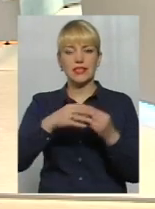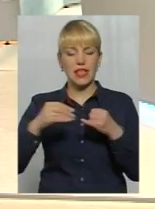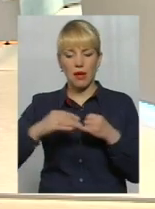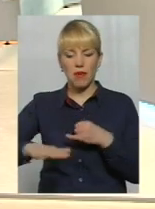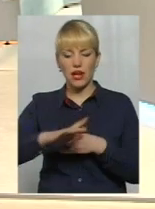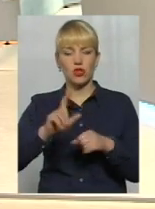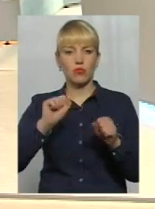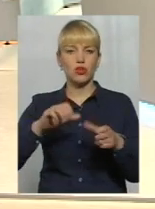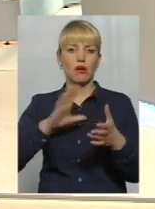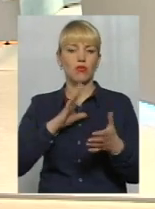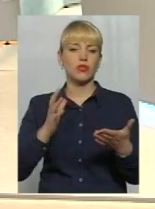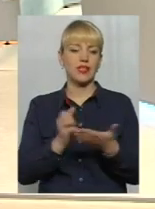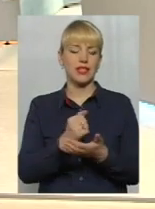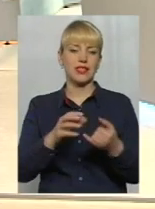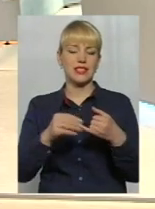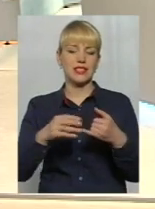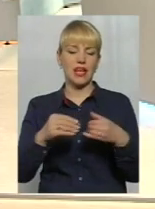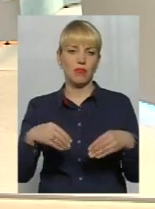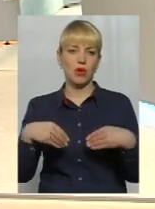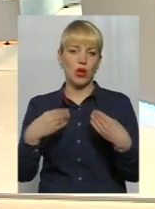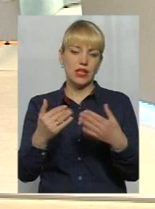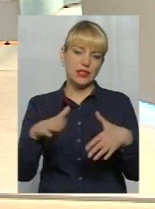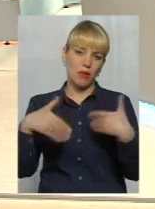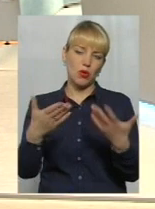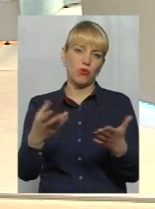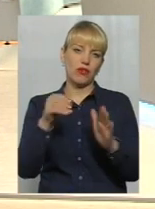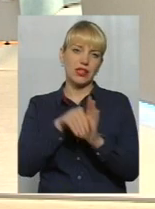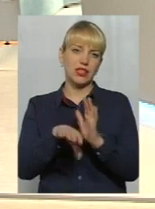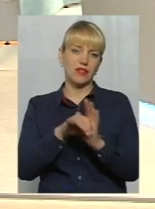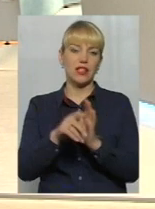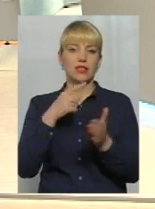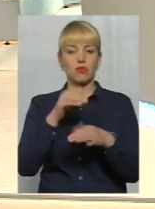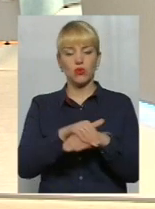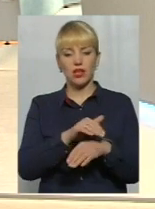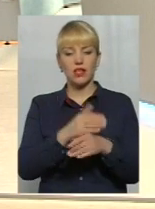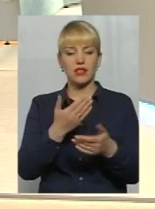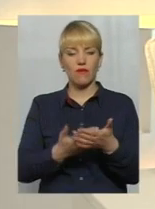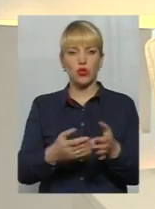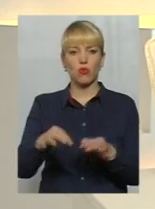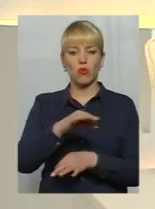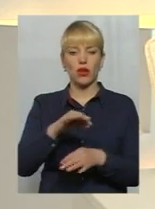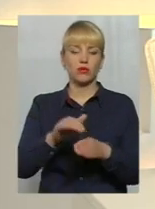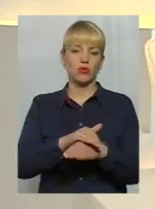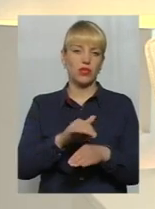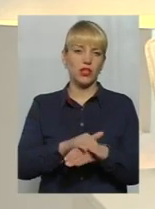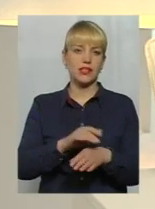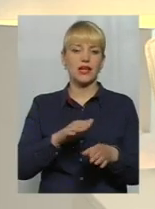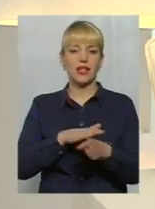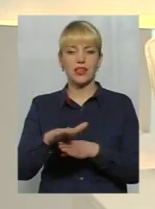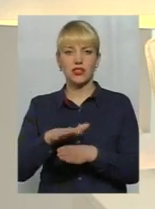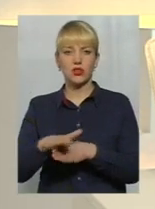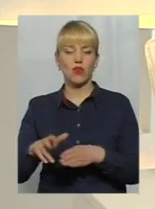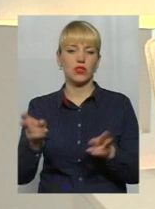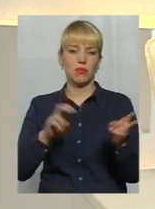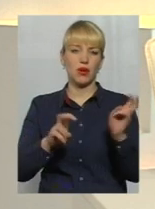той клаптик землі і запропонувати інвестору, ось, будь ласка, ось земля, ось проєкт, будь ласка, реалізовуйте, приходьте, створюйте